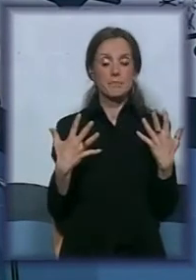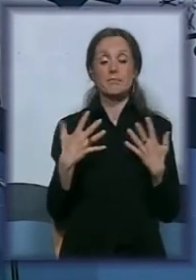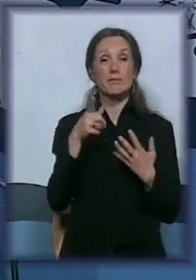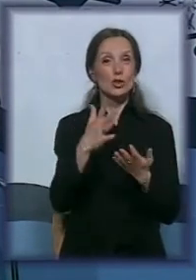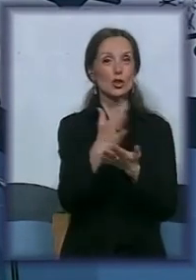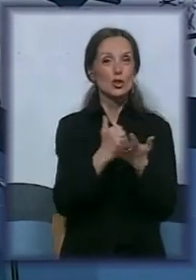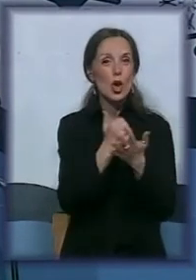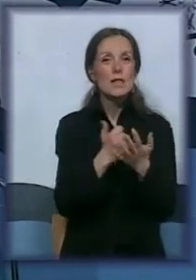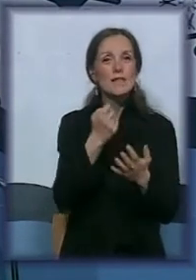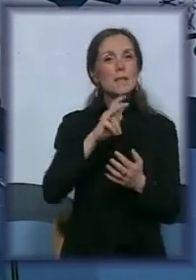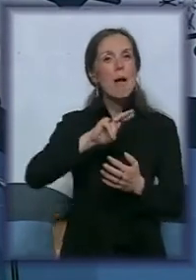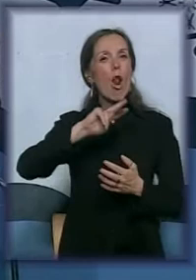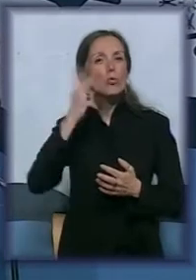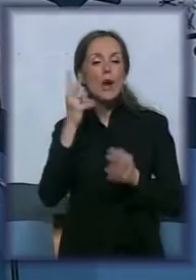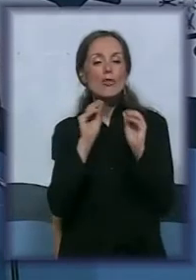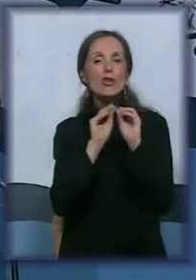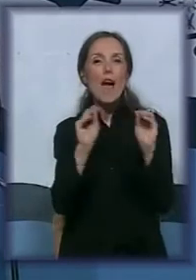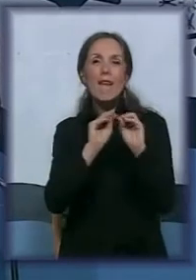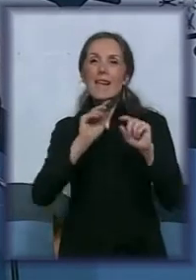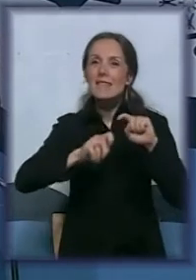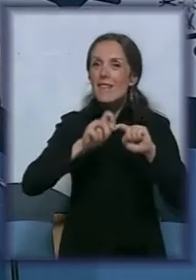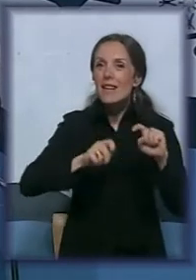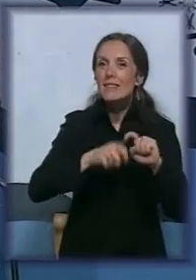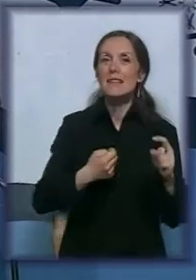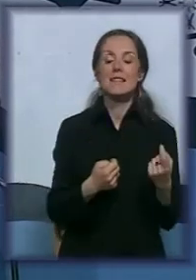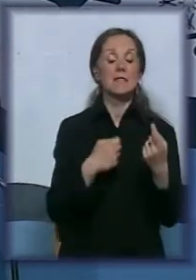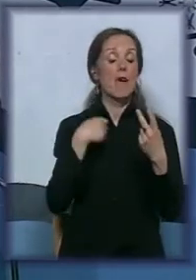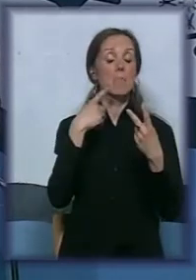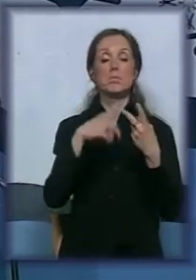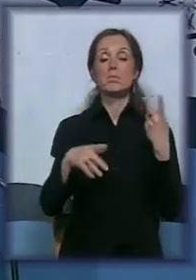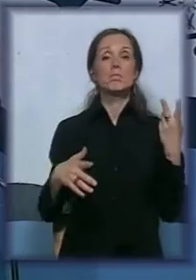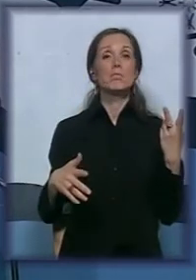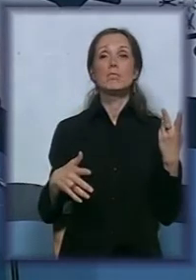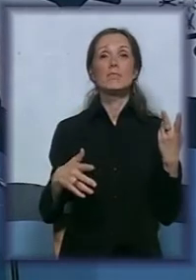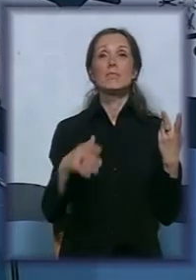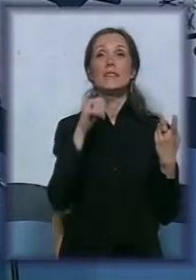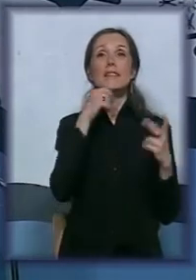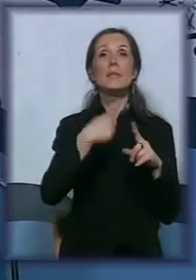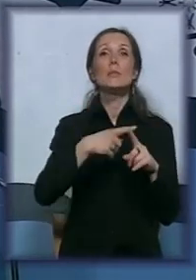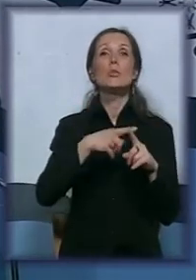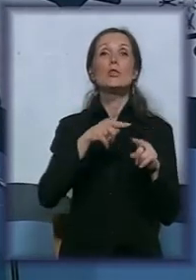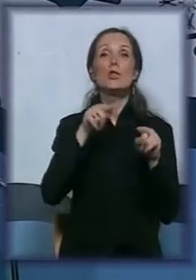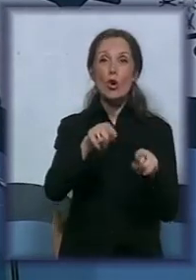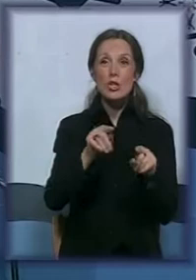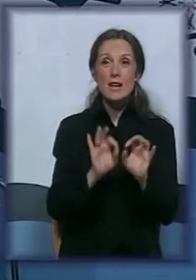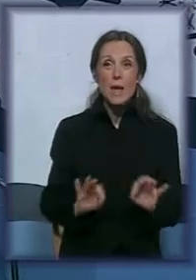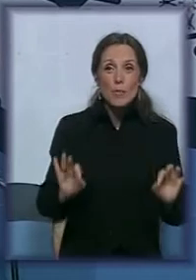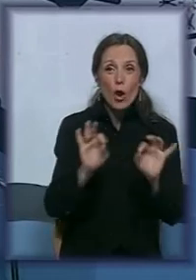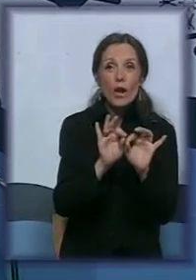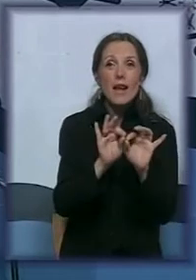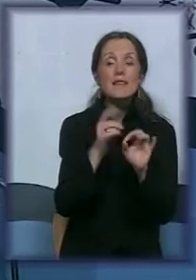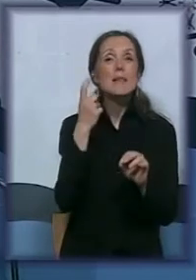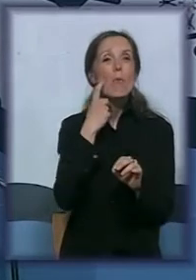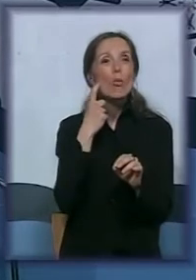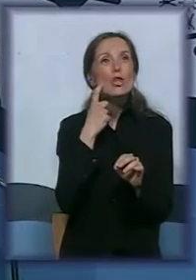koriste malo drugačije didaktička sredstva, samim tim što jednostavno kroz taj projekat se pokušava na